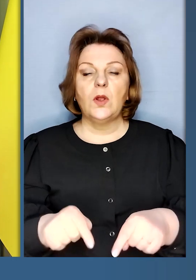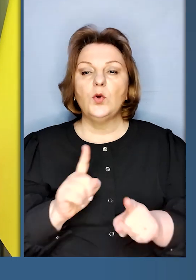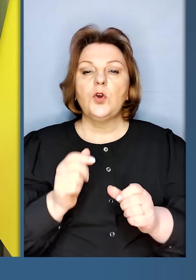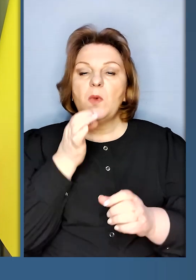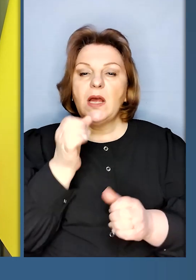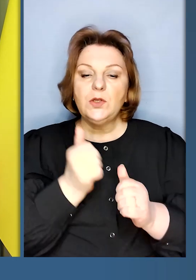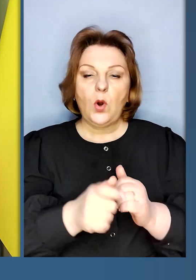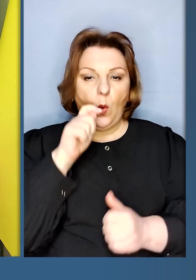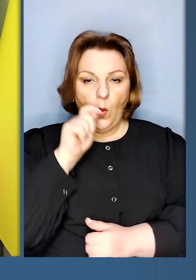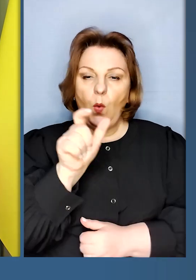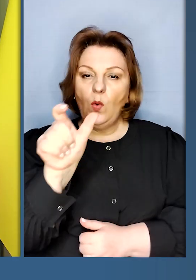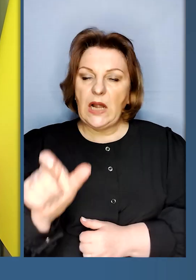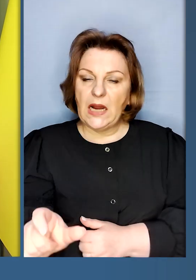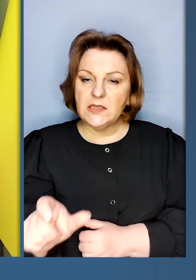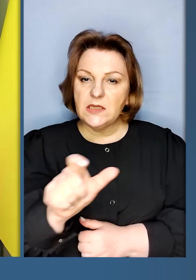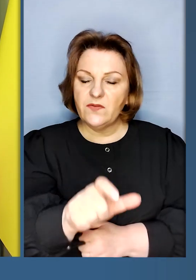українців,